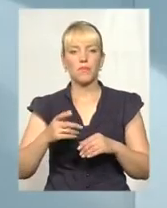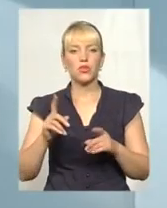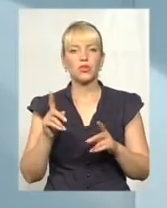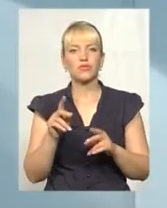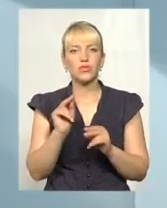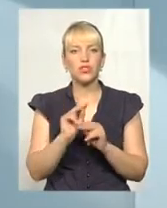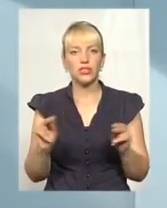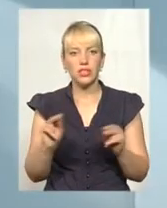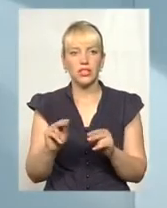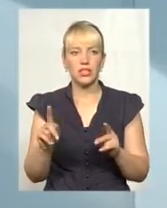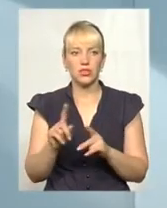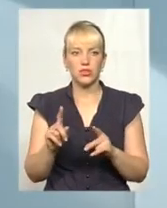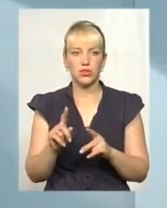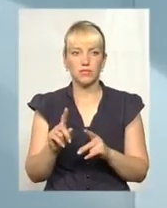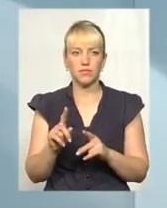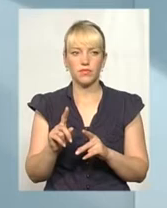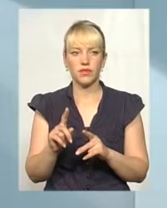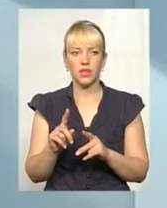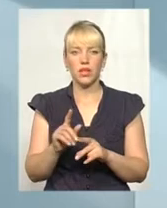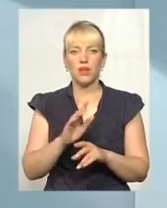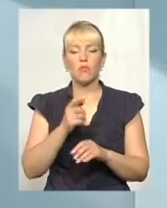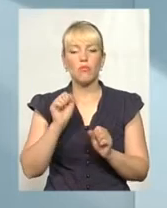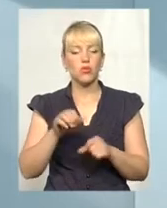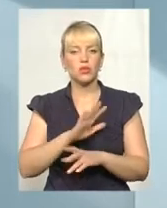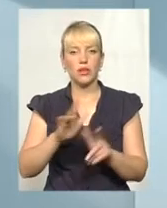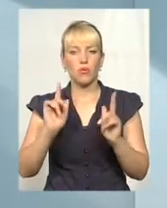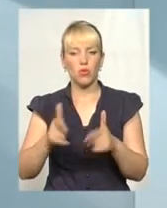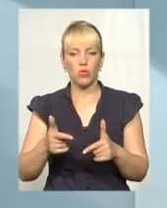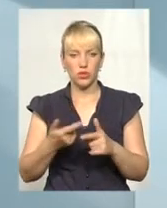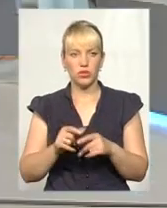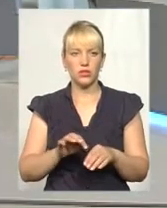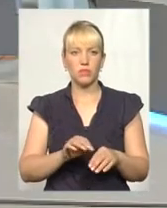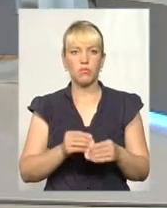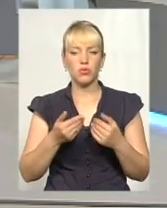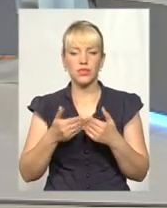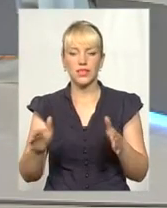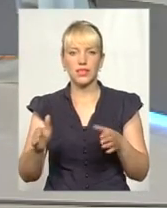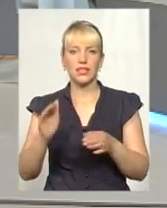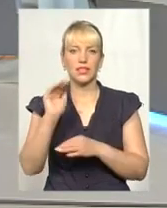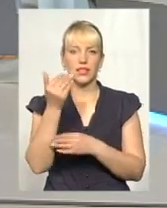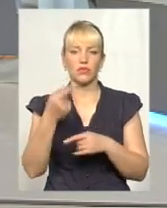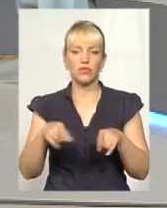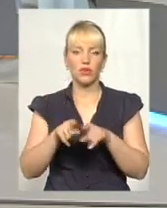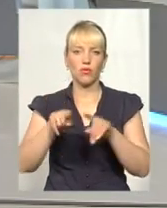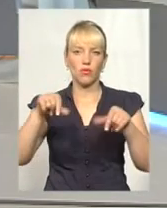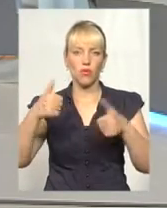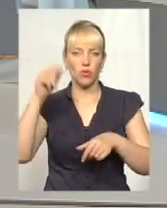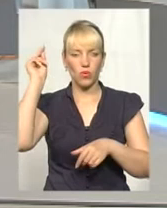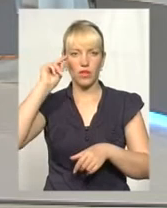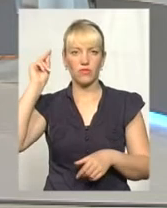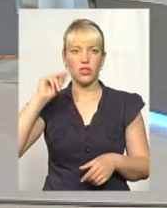певної міри можуть не погодитися, щоби пустити дитину в дану форму навчання. Пане Роман? Так, я хотів би